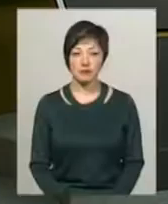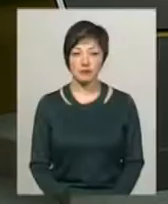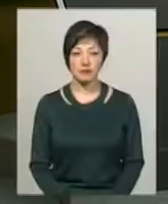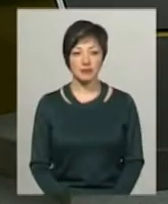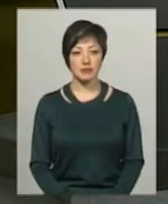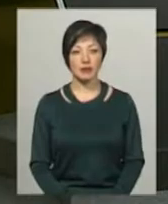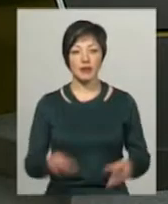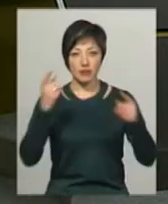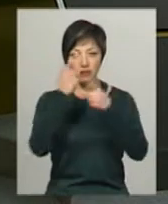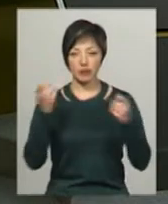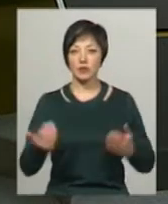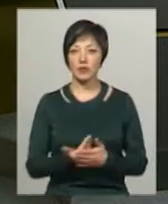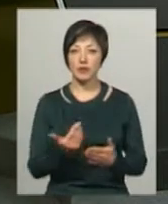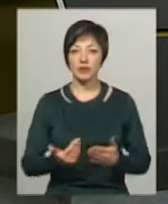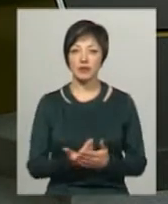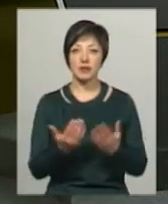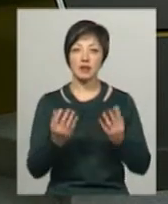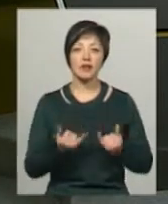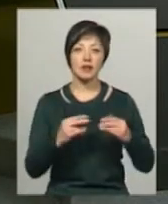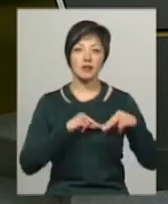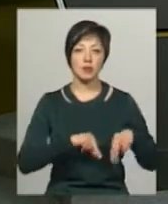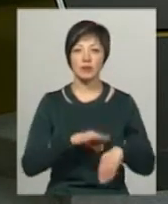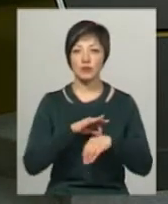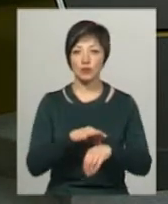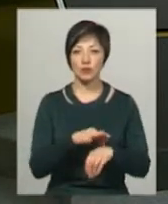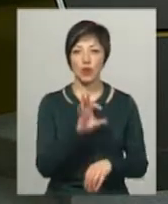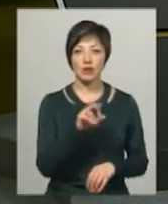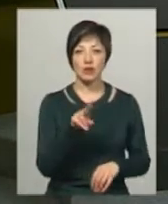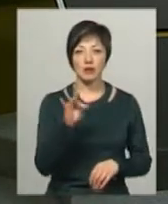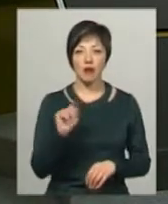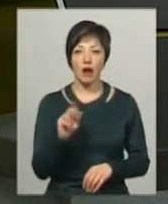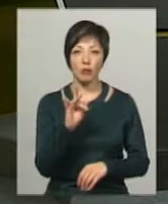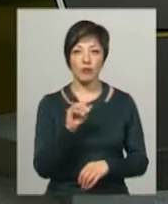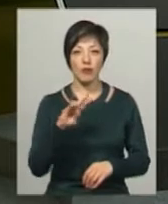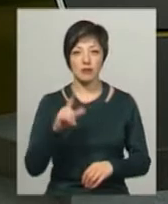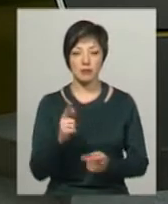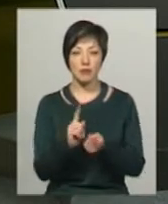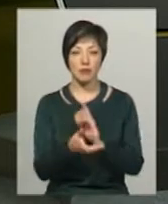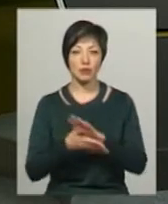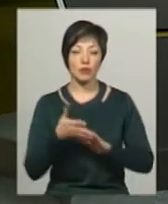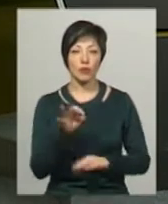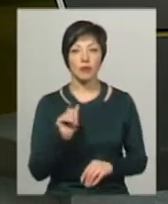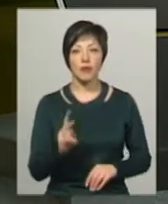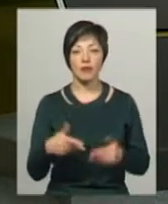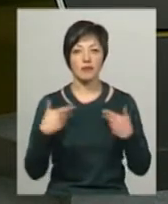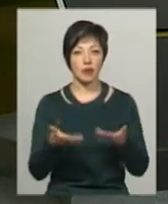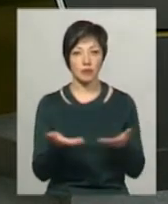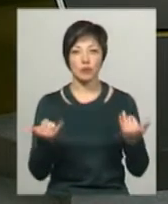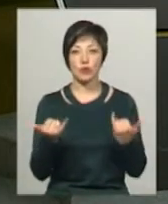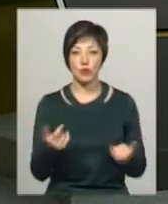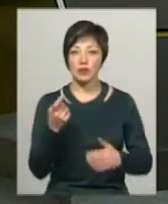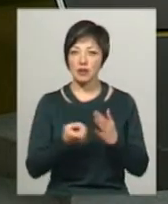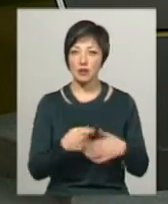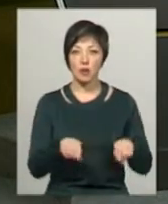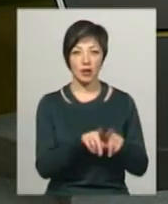В ефірі інформаційний випуск новин. У студії для вас працюють ведуча Олександра Карпунець, перекладна жестову мови Ольга Рибак. Вітаю! Сьогодні ви